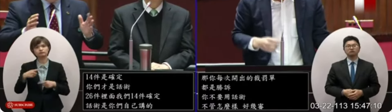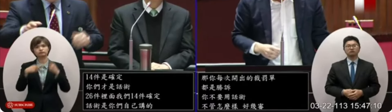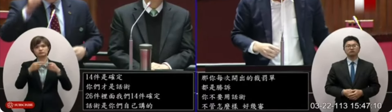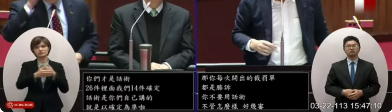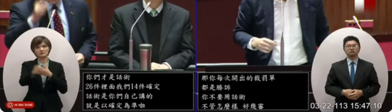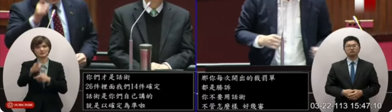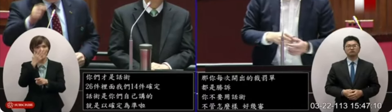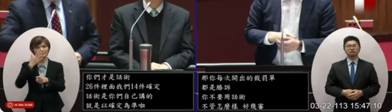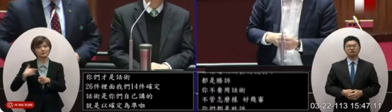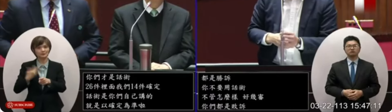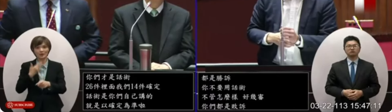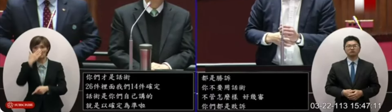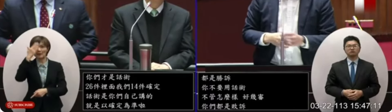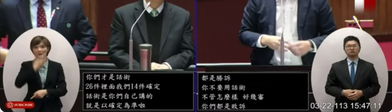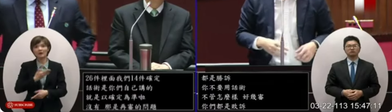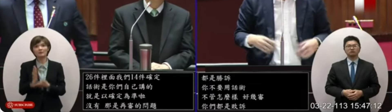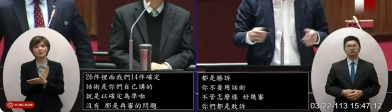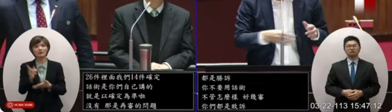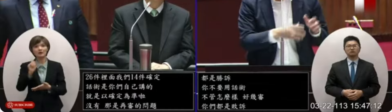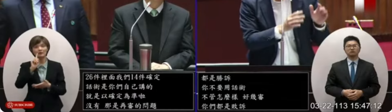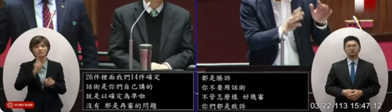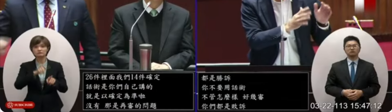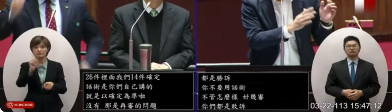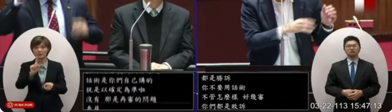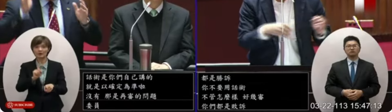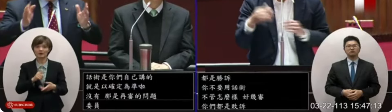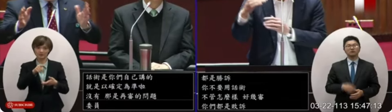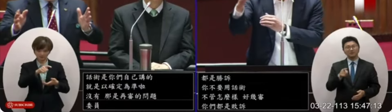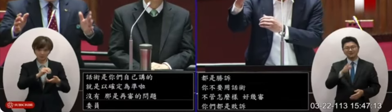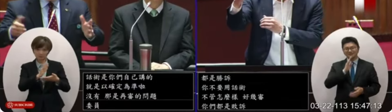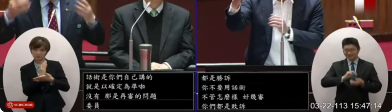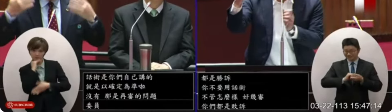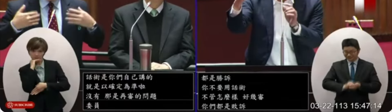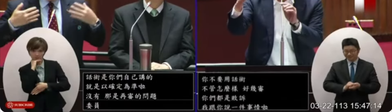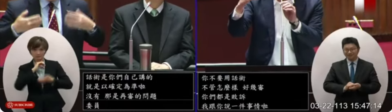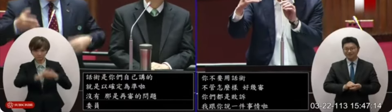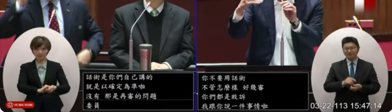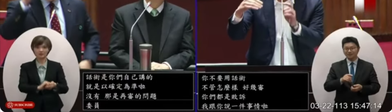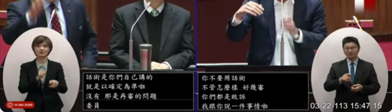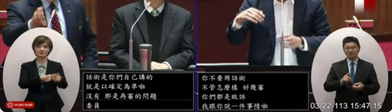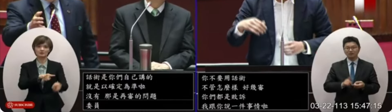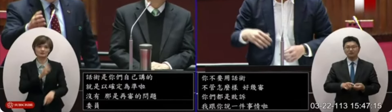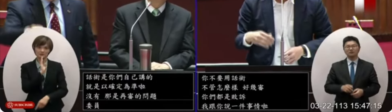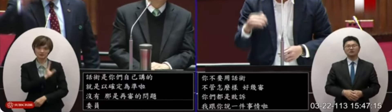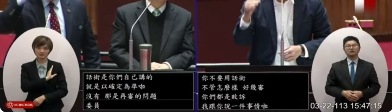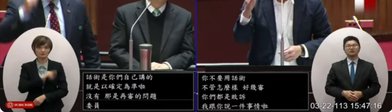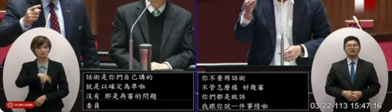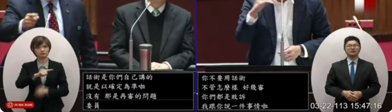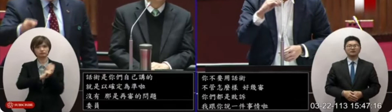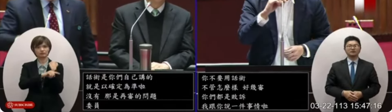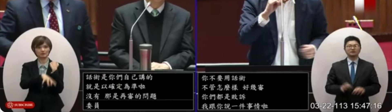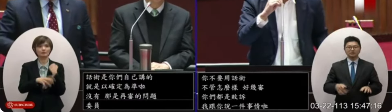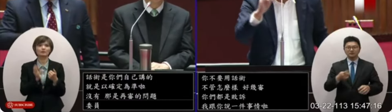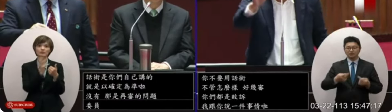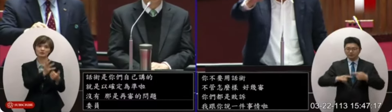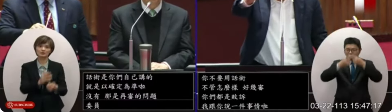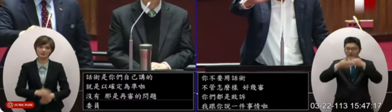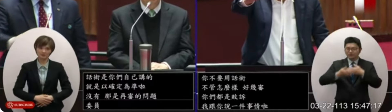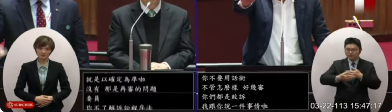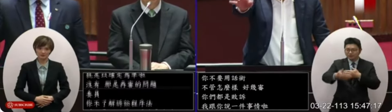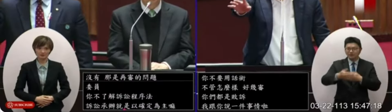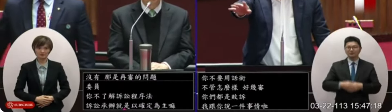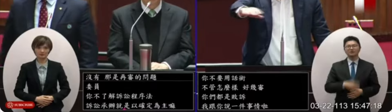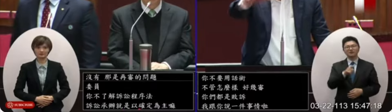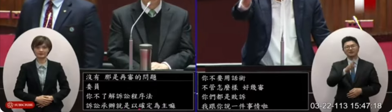上訴訟成敗就是以確定為準那是那是訴訟就是這樣我們學法院去問我們我先講訴訟確定的